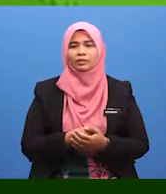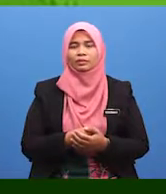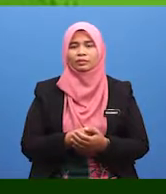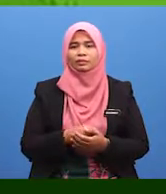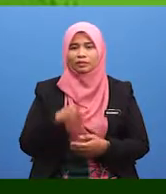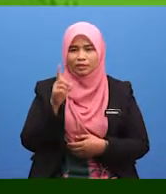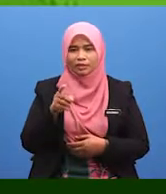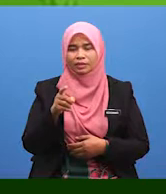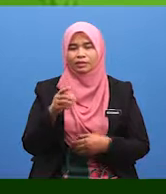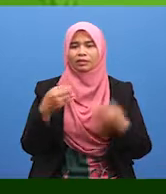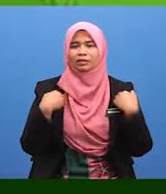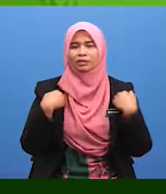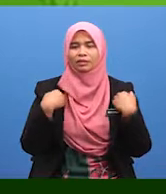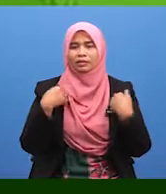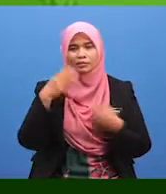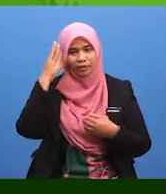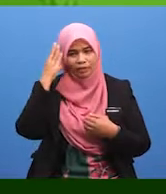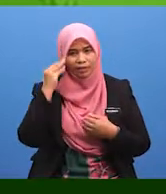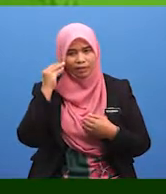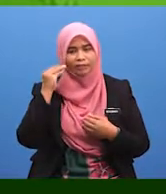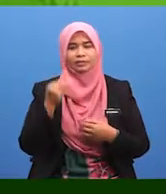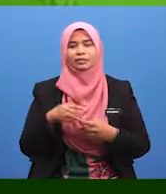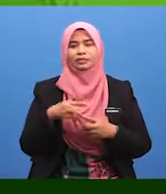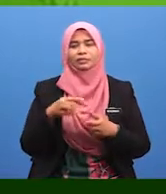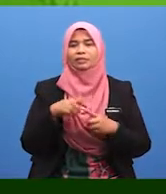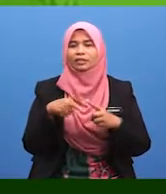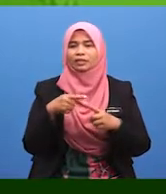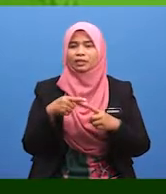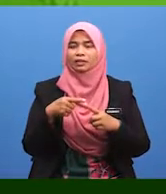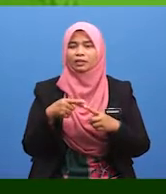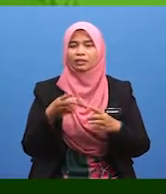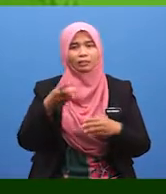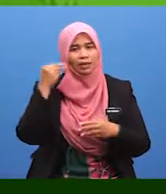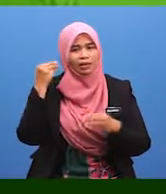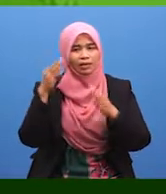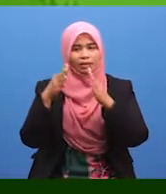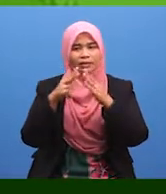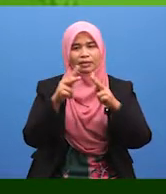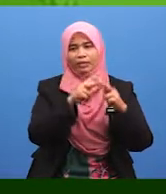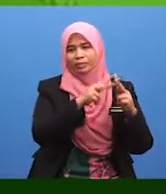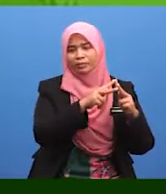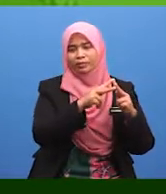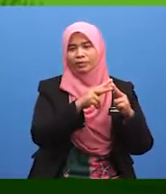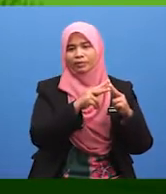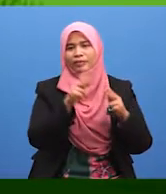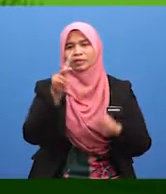Tentu kamu pernah mengalaminya. Apabila kita balik kampung,